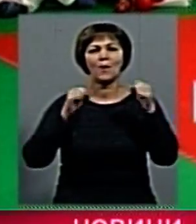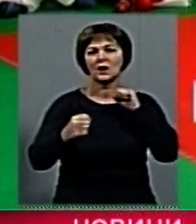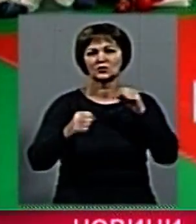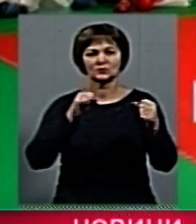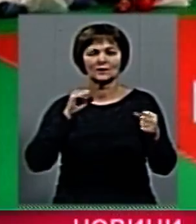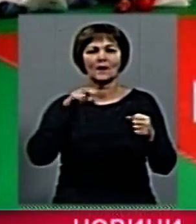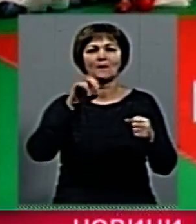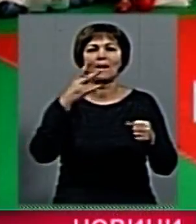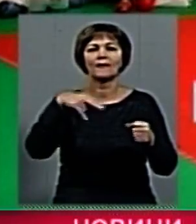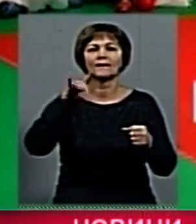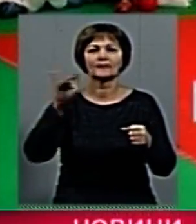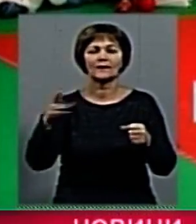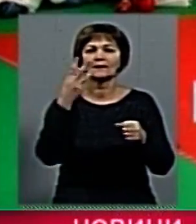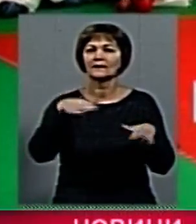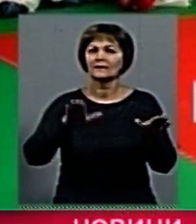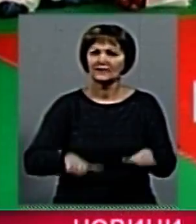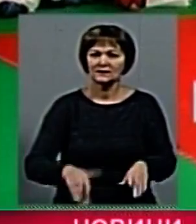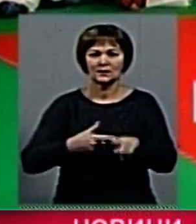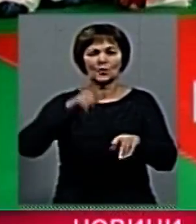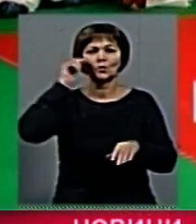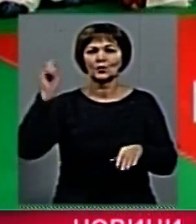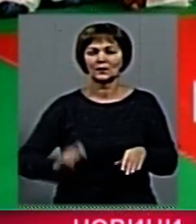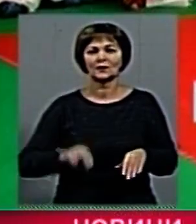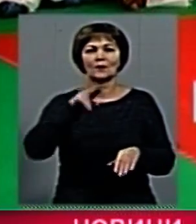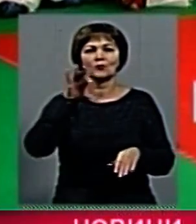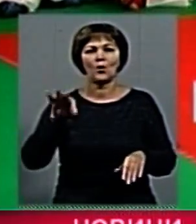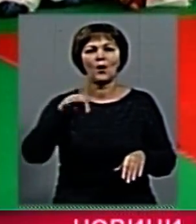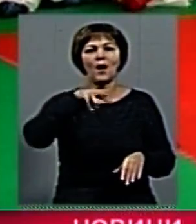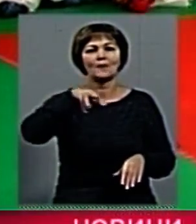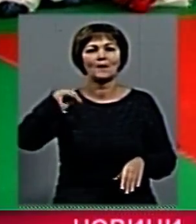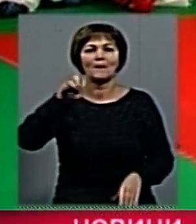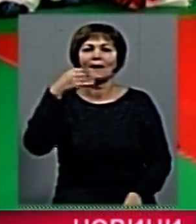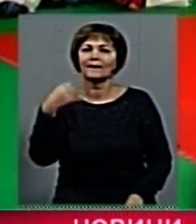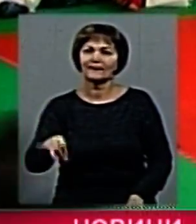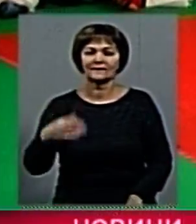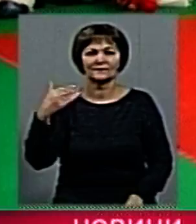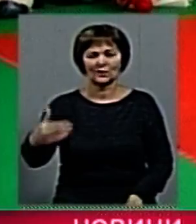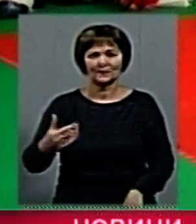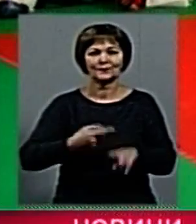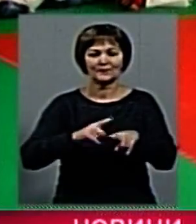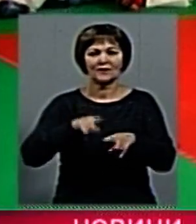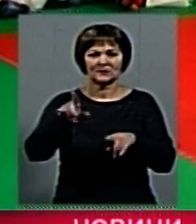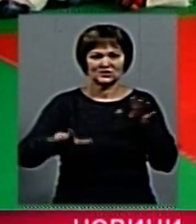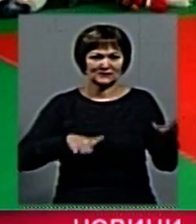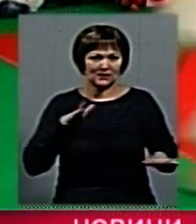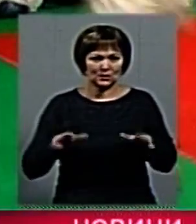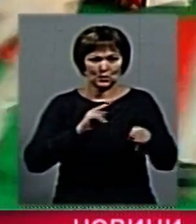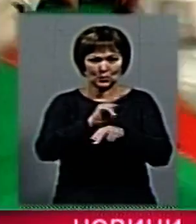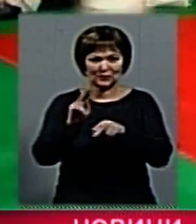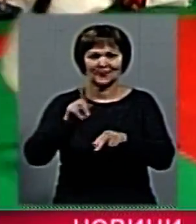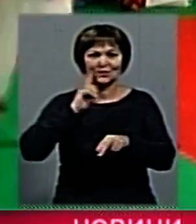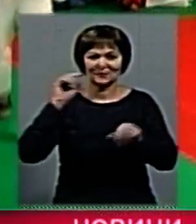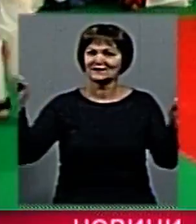панкратіону, бронзовий призер України по ММА. Зараз ви і тренуєте молодих